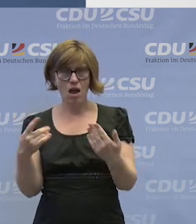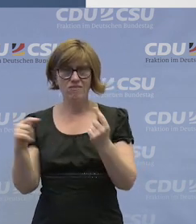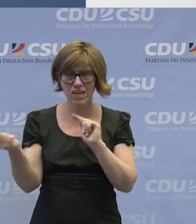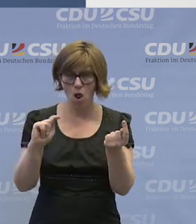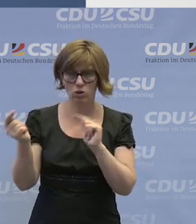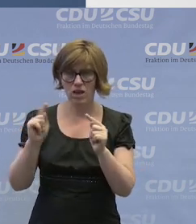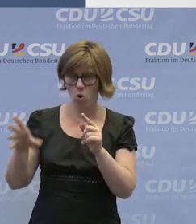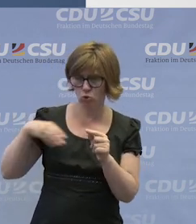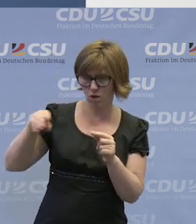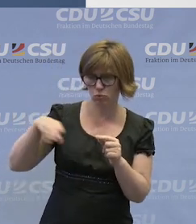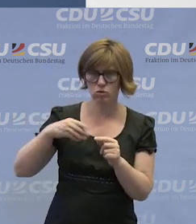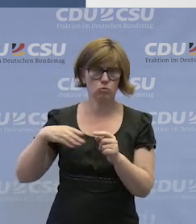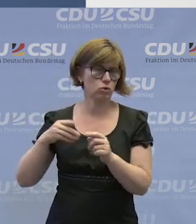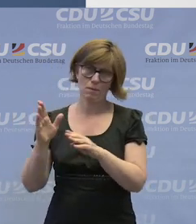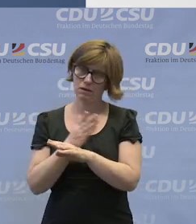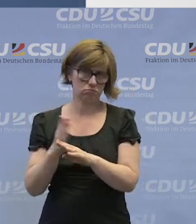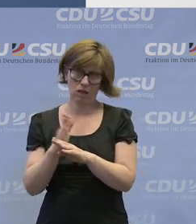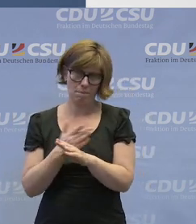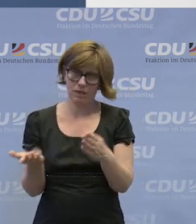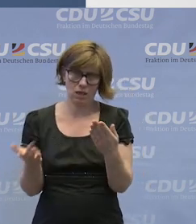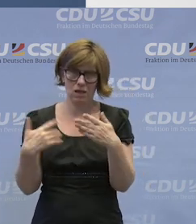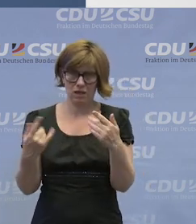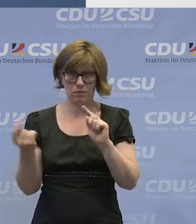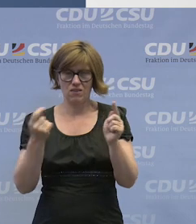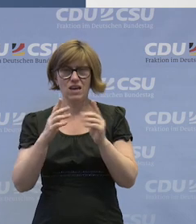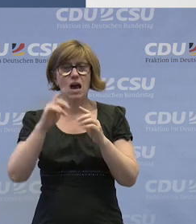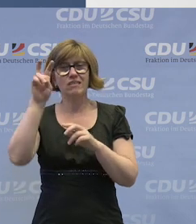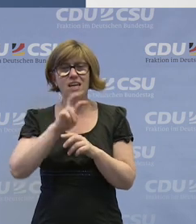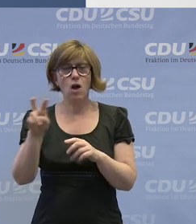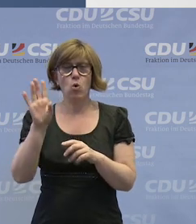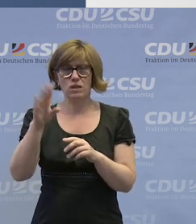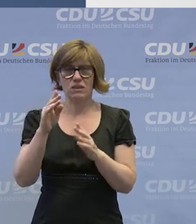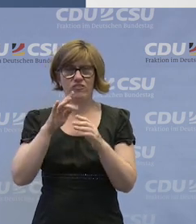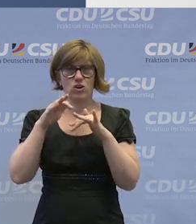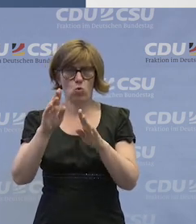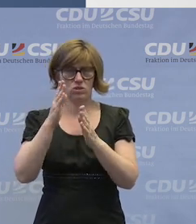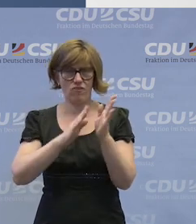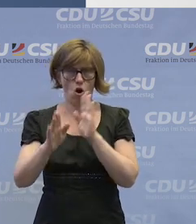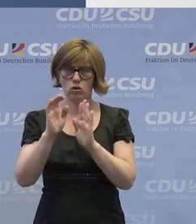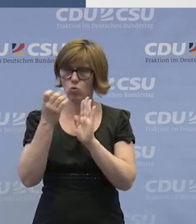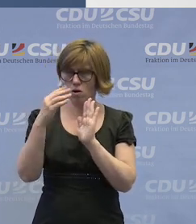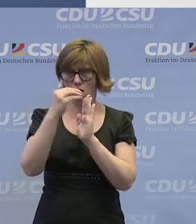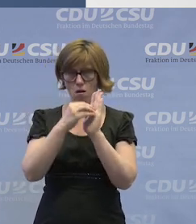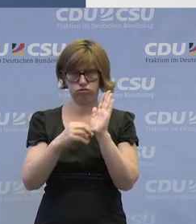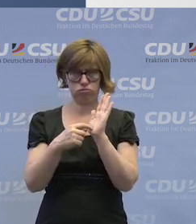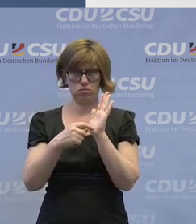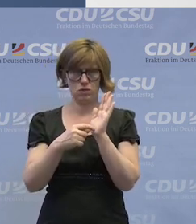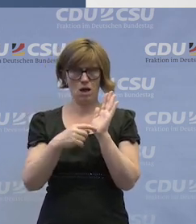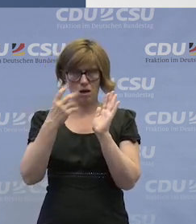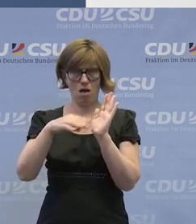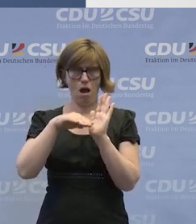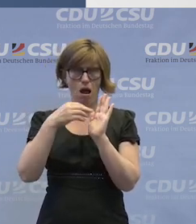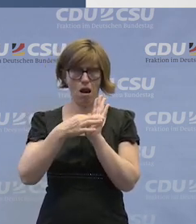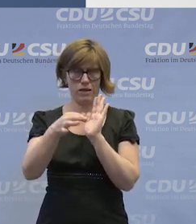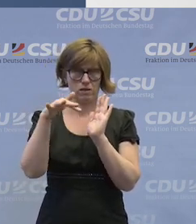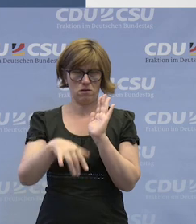Dialog und im Miteinander klären und auch dazu sagt die Diakonie-Mitwirkungsverordnung klare Linien.